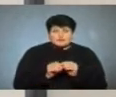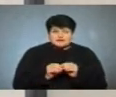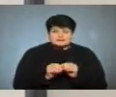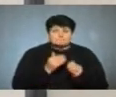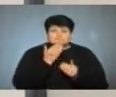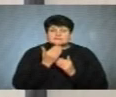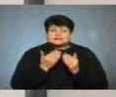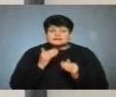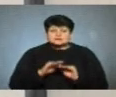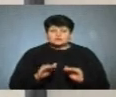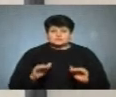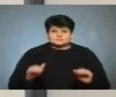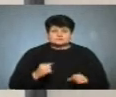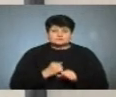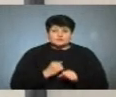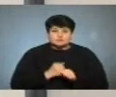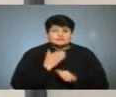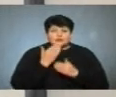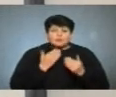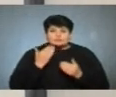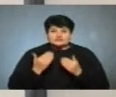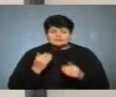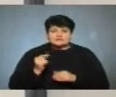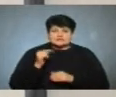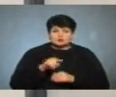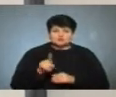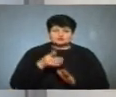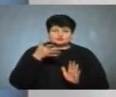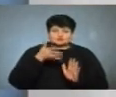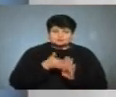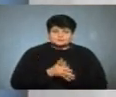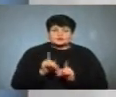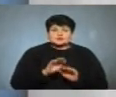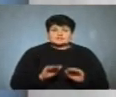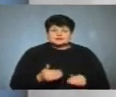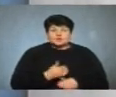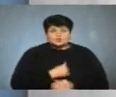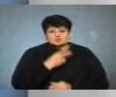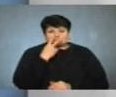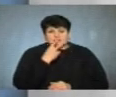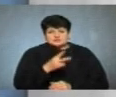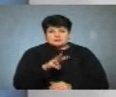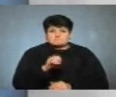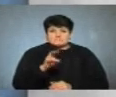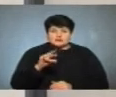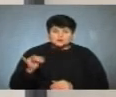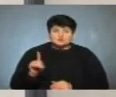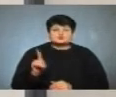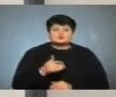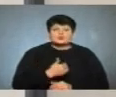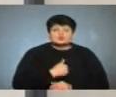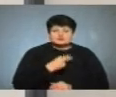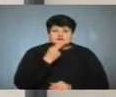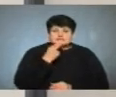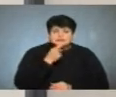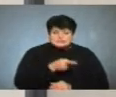питатися у дітей, тобто робити певне опитування, для того, щоб розуміти, що діти хочуть бачити у меню, що діти хочуть їсти,